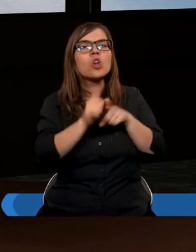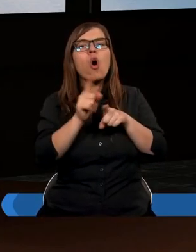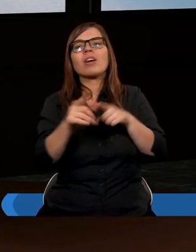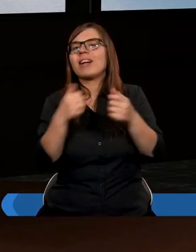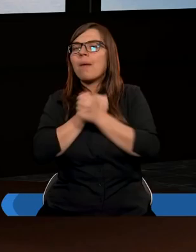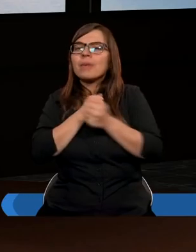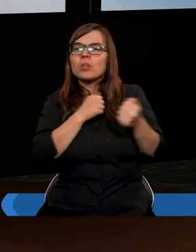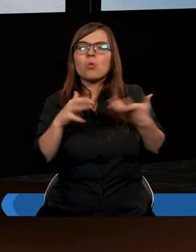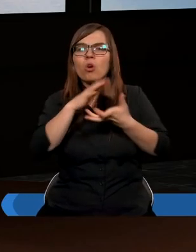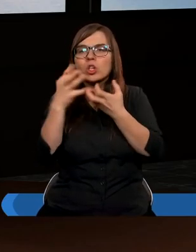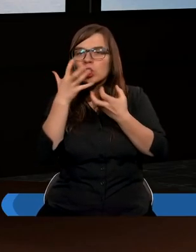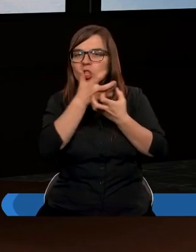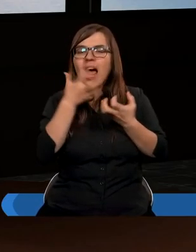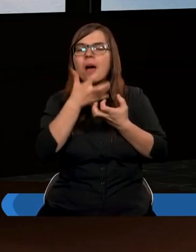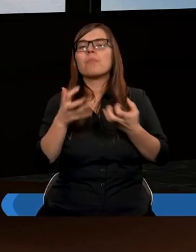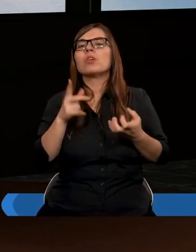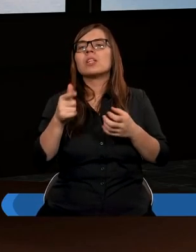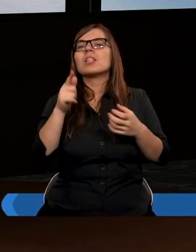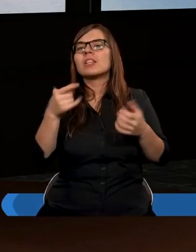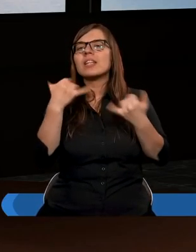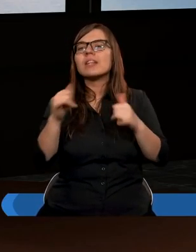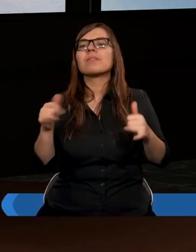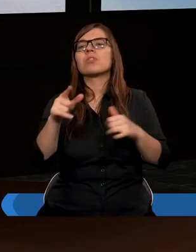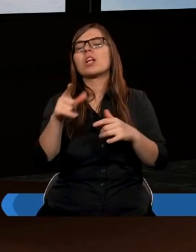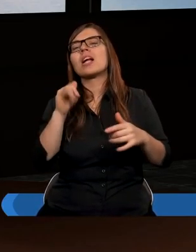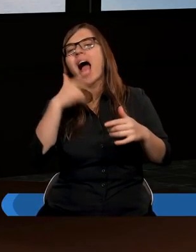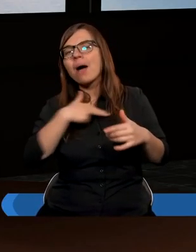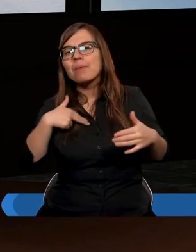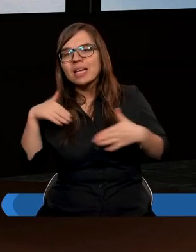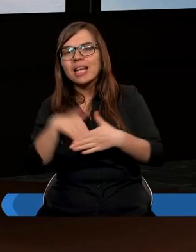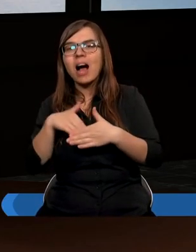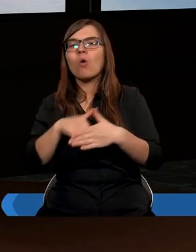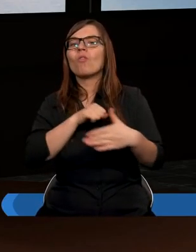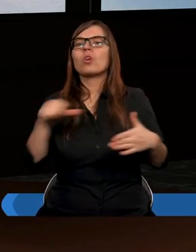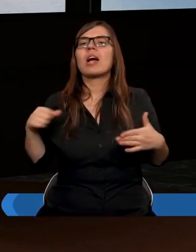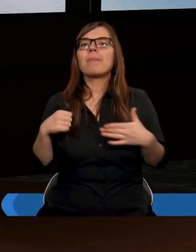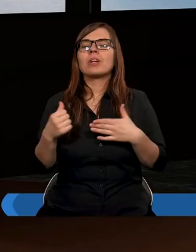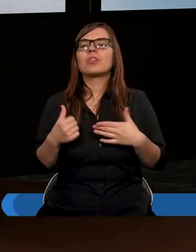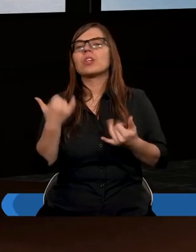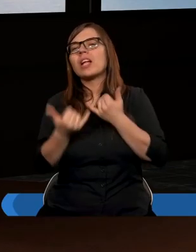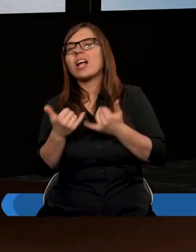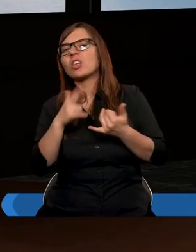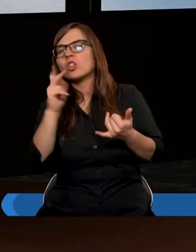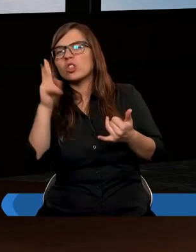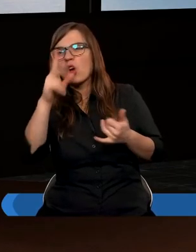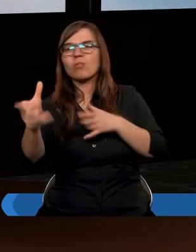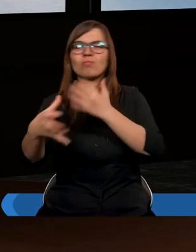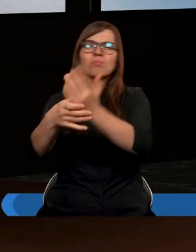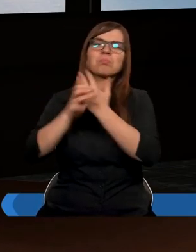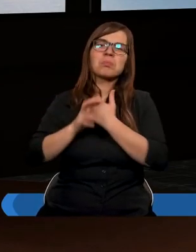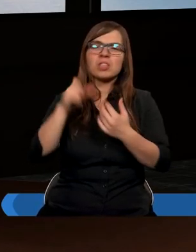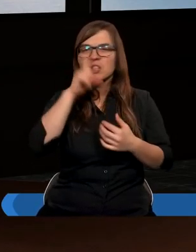jedność, ale także dla świata. Świat widzi, jak my się zachowujemy. Jeżeli nam ktoś złożyczy, my nie